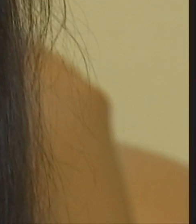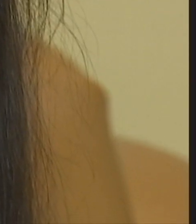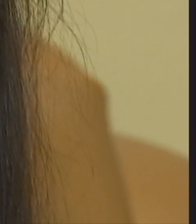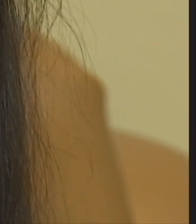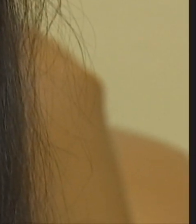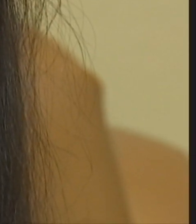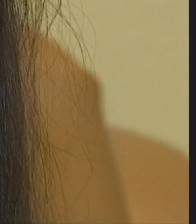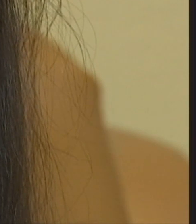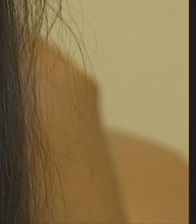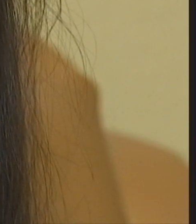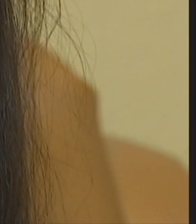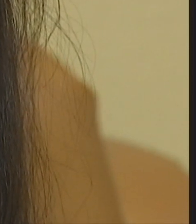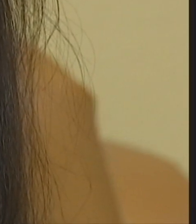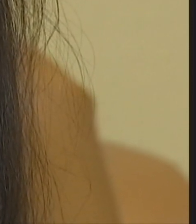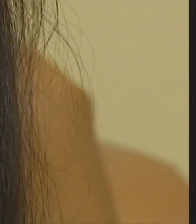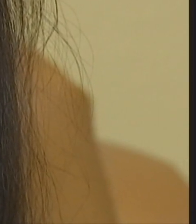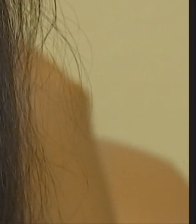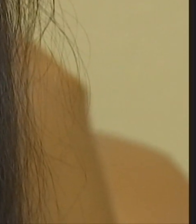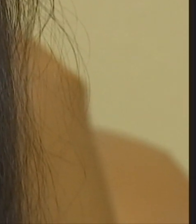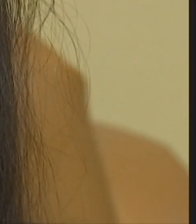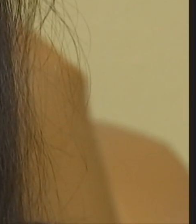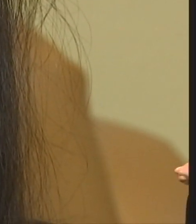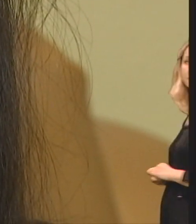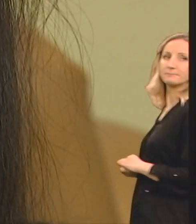Ovo je